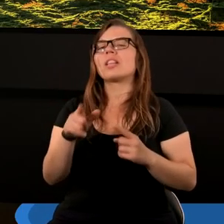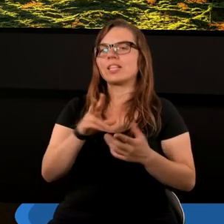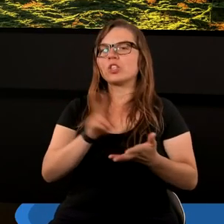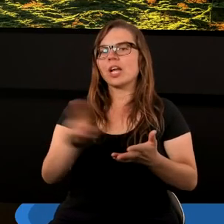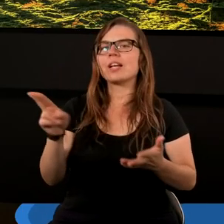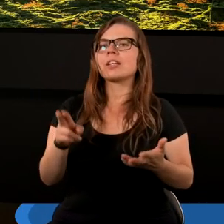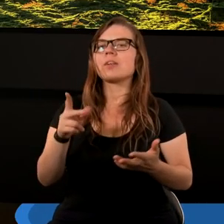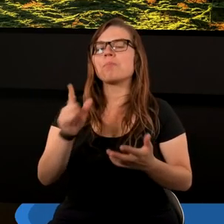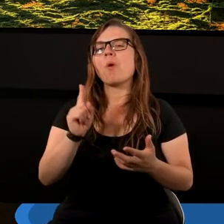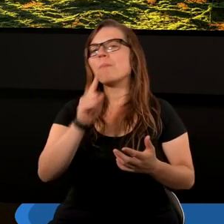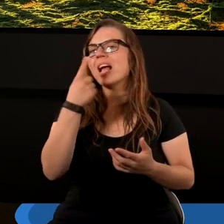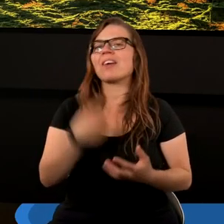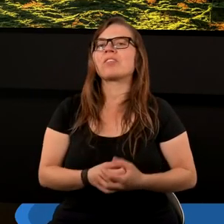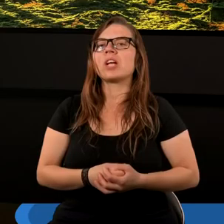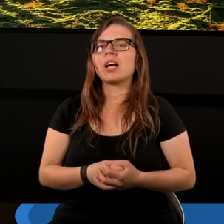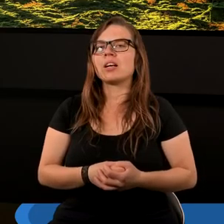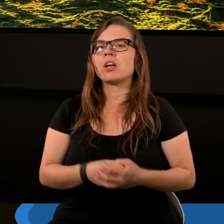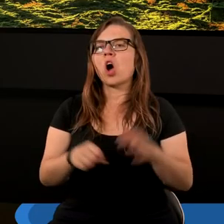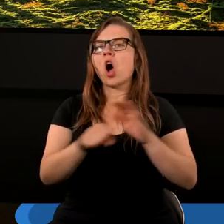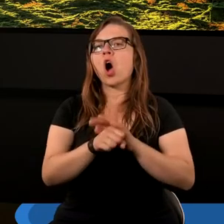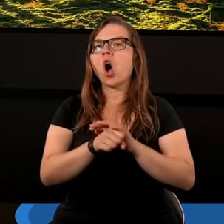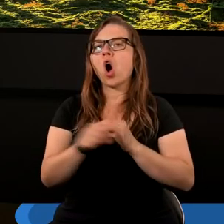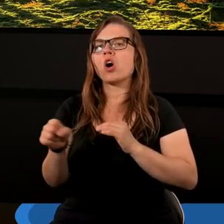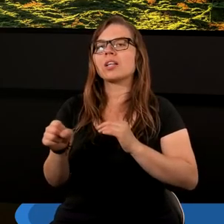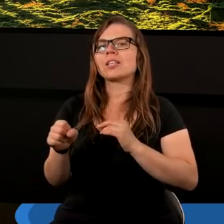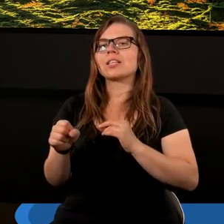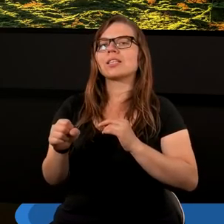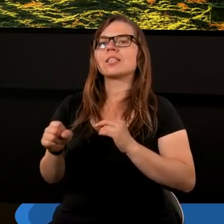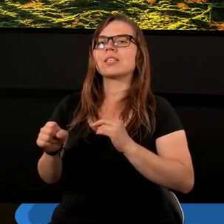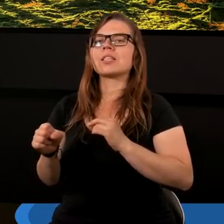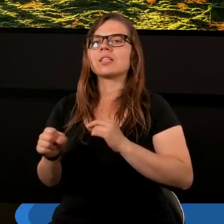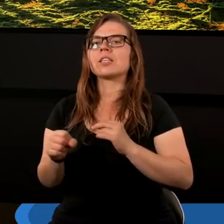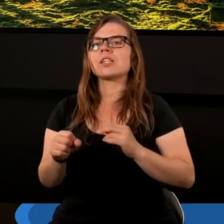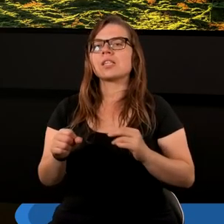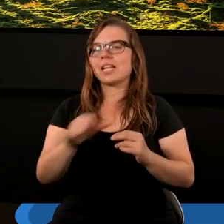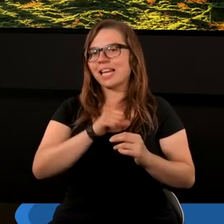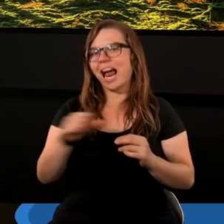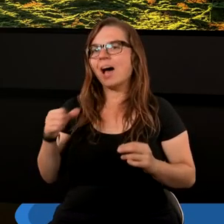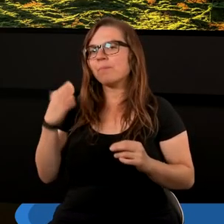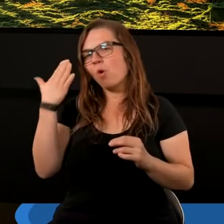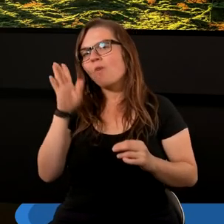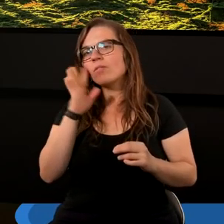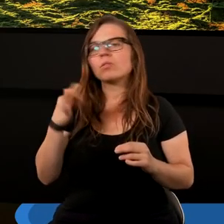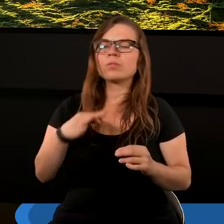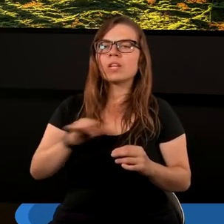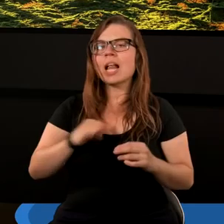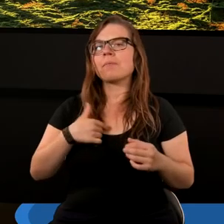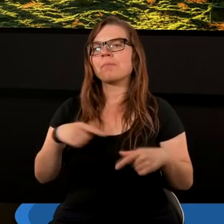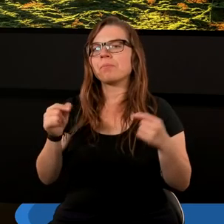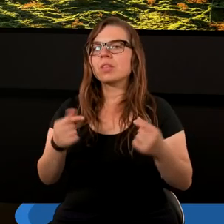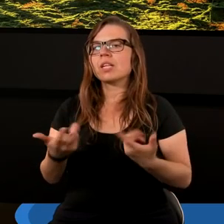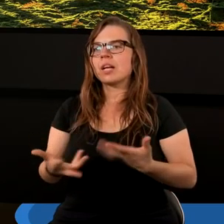rzeczy. Po pierwsze, od samowoli, a więc takiej